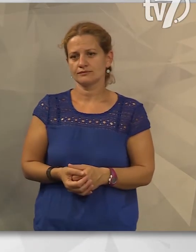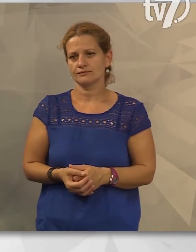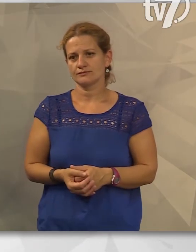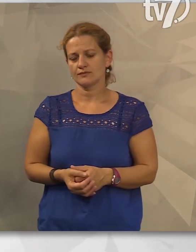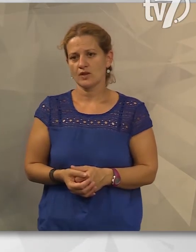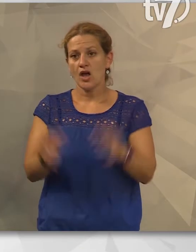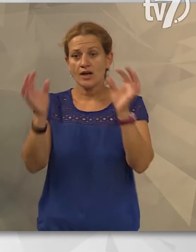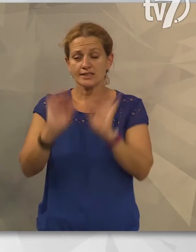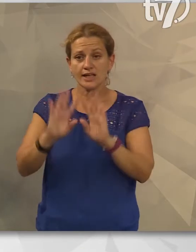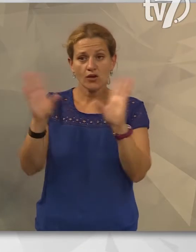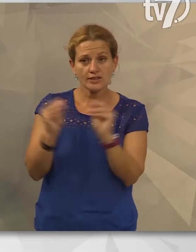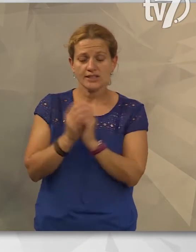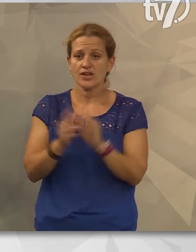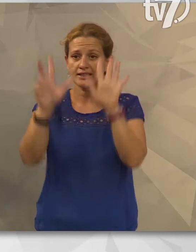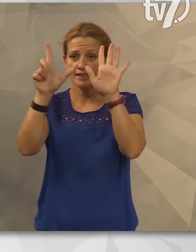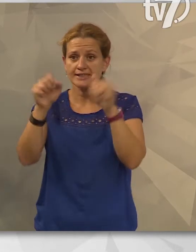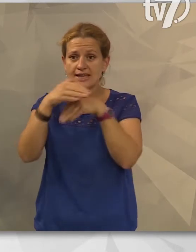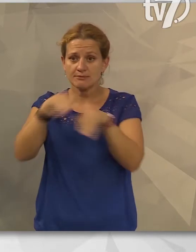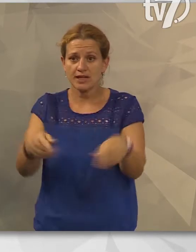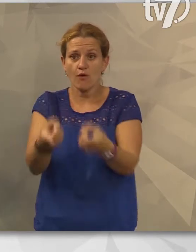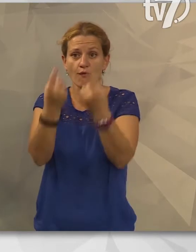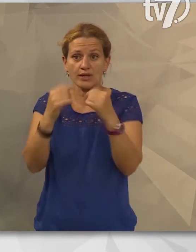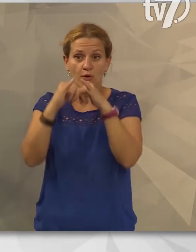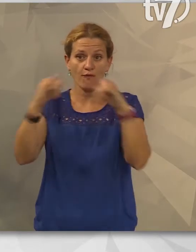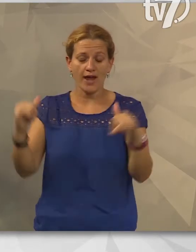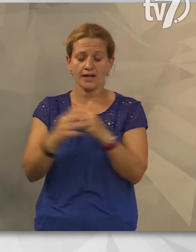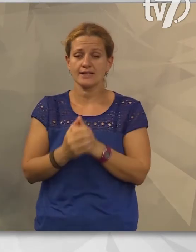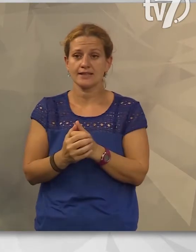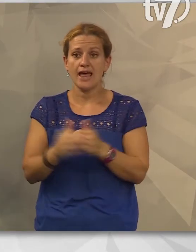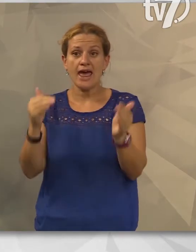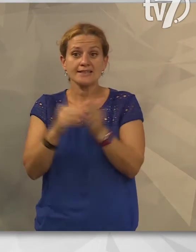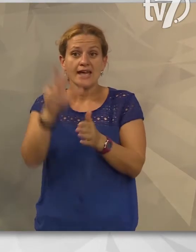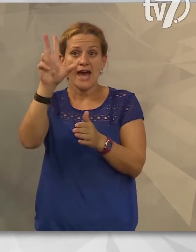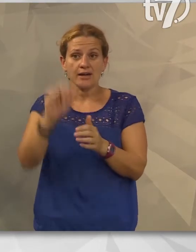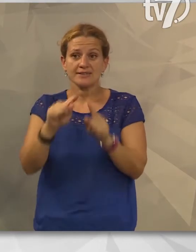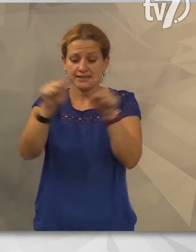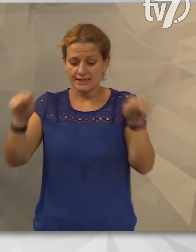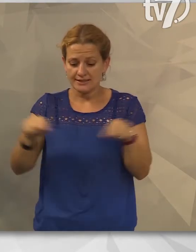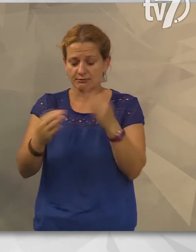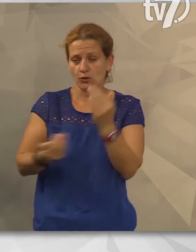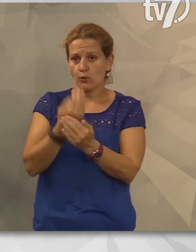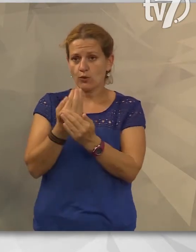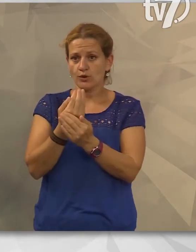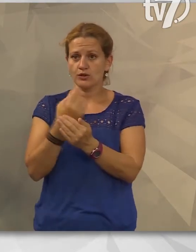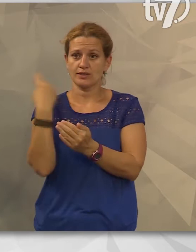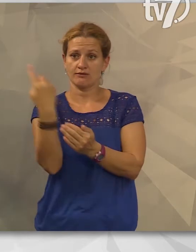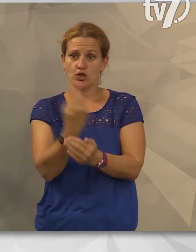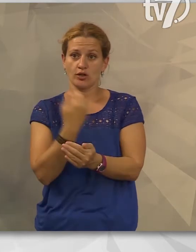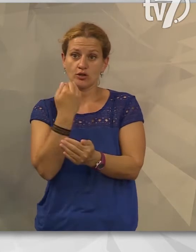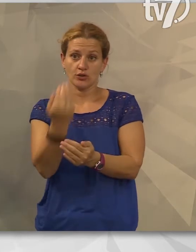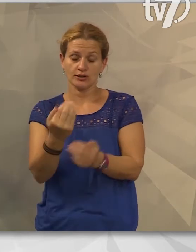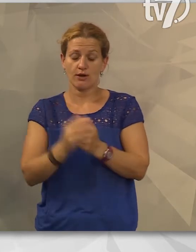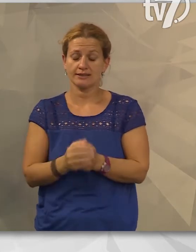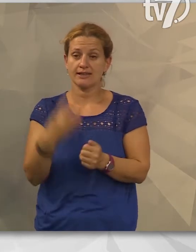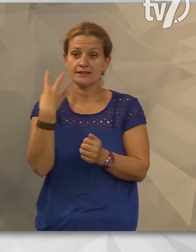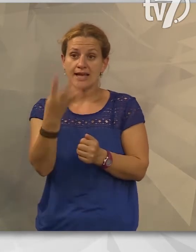A cég összesen 700 millió forintból fejleszt most, a közel 1300 négyzetméteres új üzemcsarnaknak köszönhetően